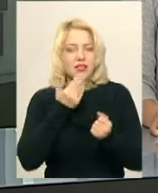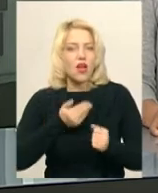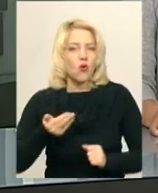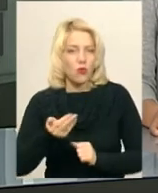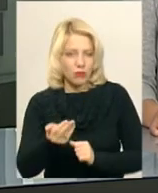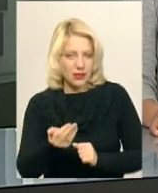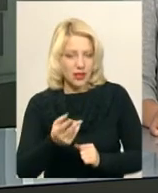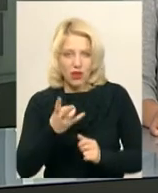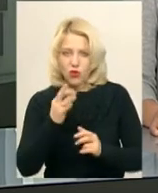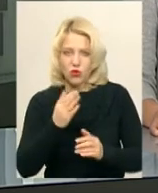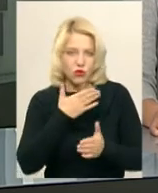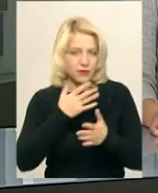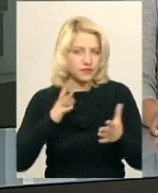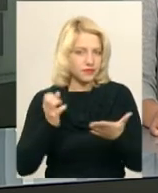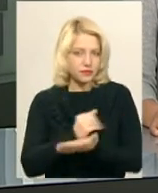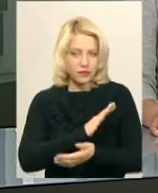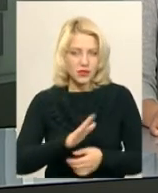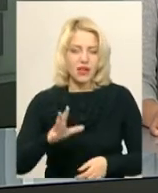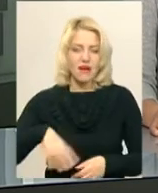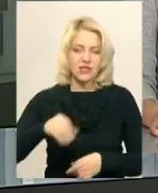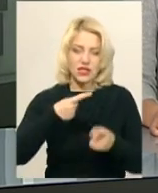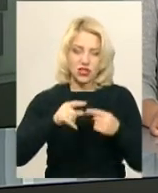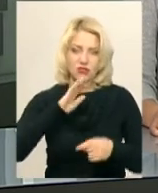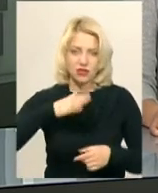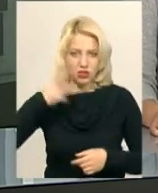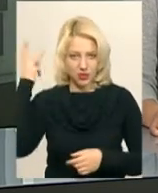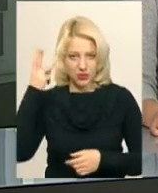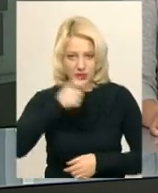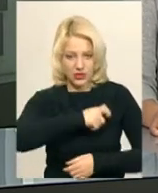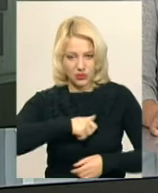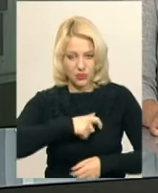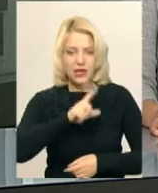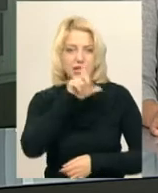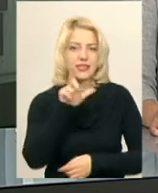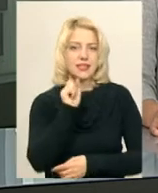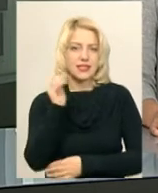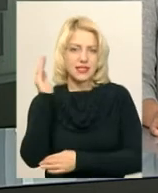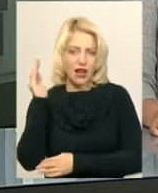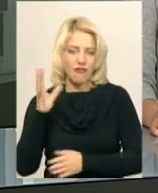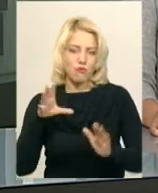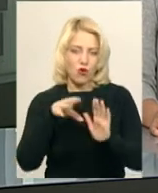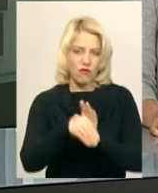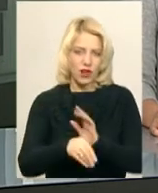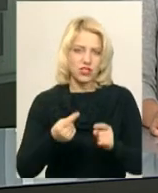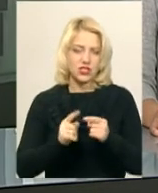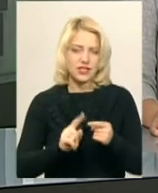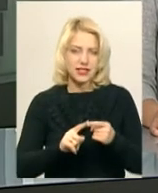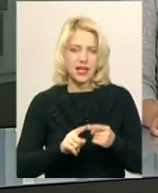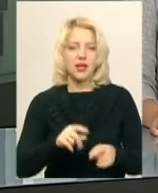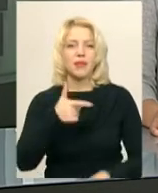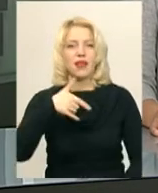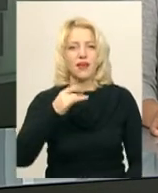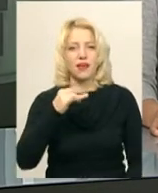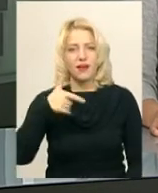Сім інших обранців від Хмельниччини проголосували за запровадження воєнного стану в окремих областях України. Це мажоритарники Олександр